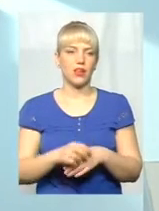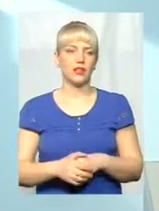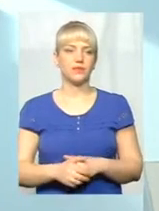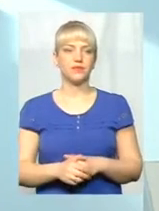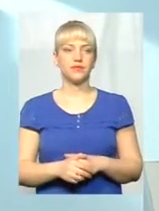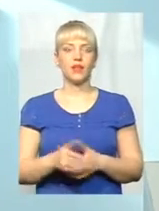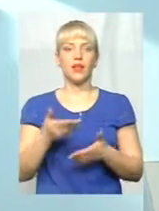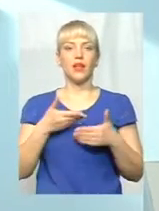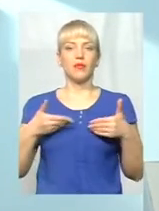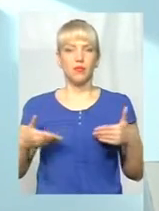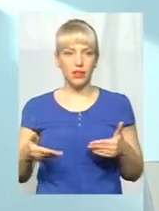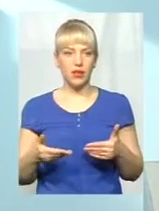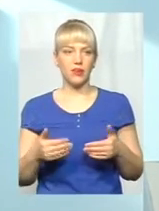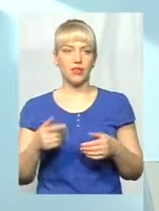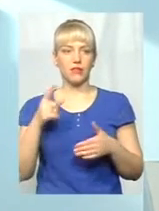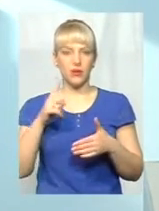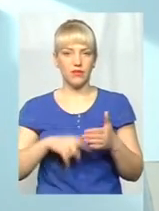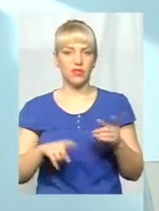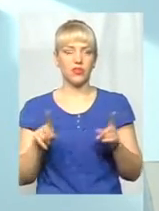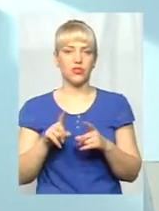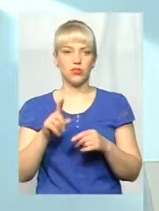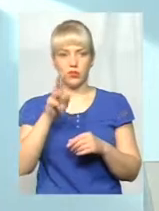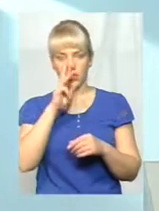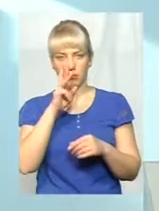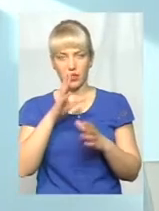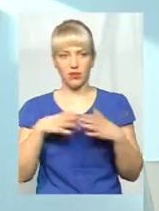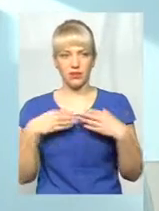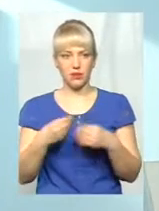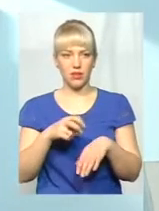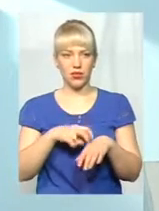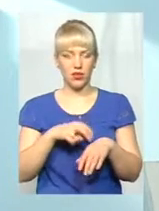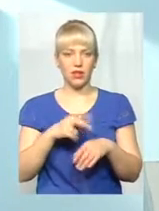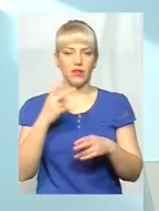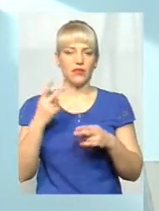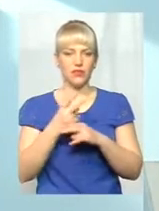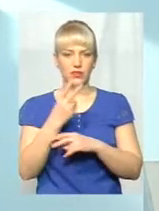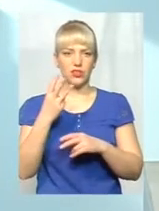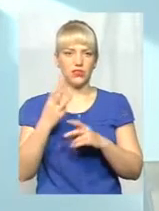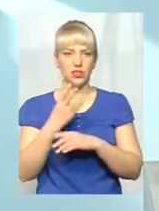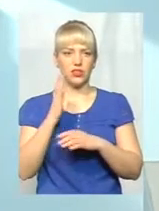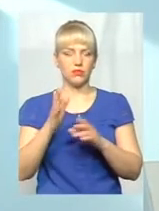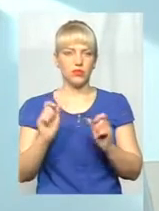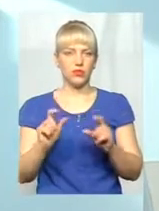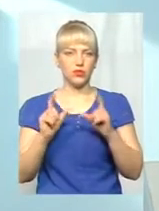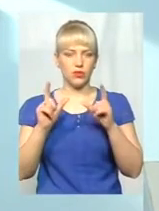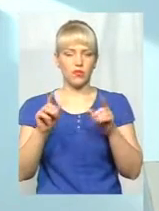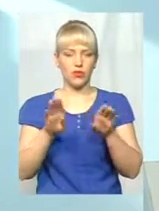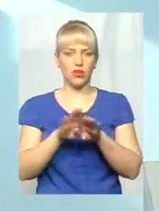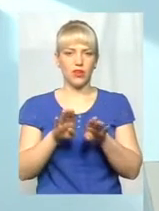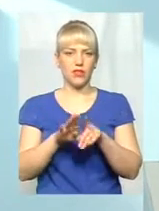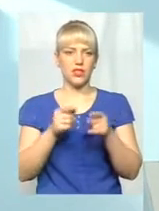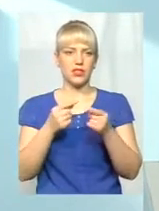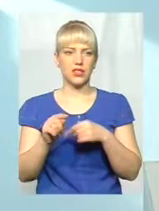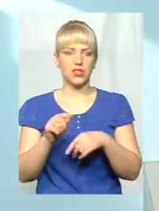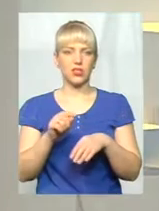Ми впевнені, що зарплата сімейного лікару вдвічі, втричі має зрости порівняно з іншими лікарами в твореної